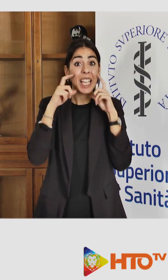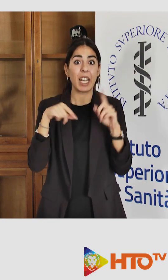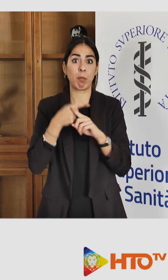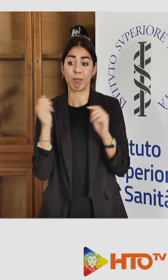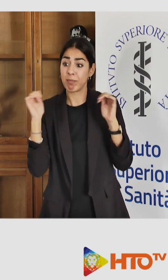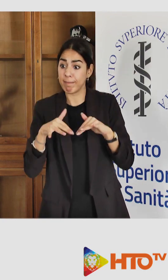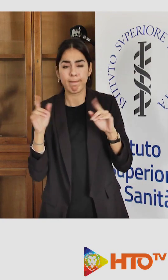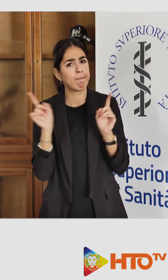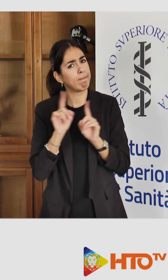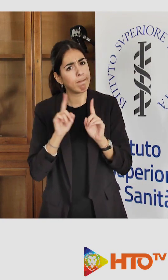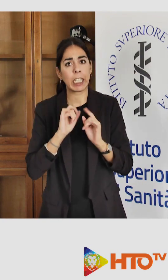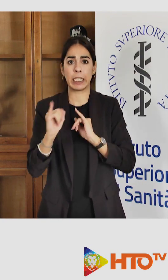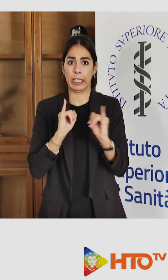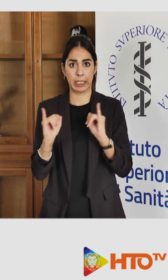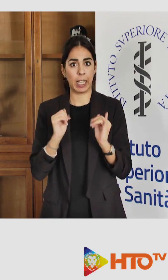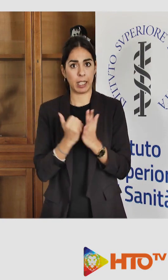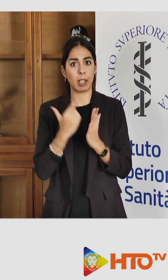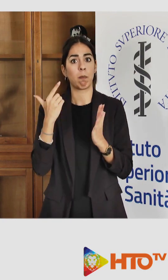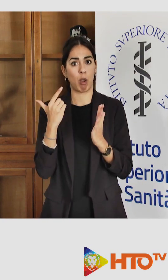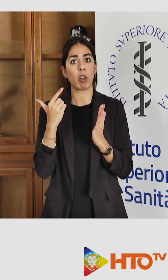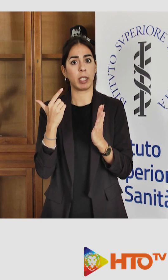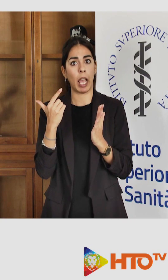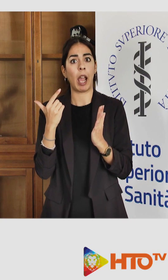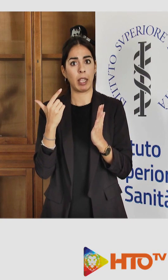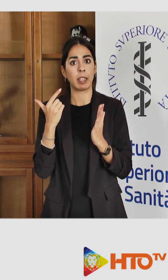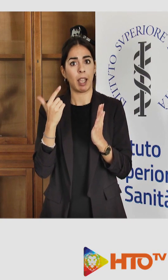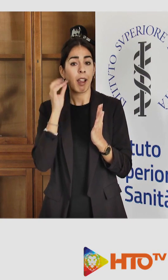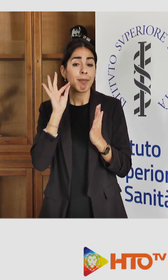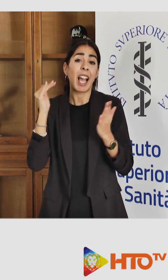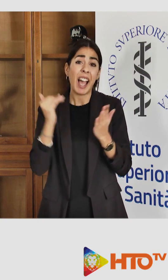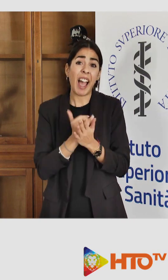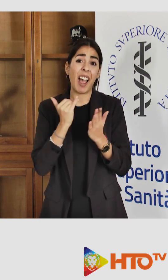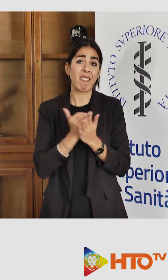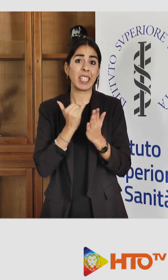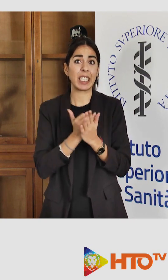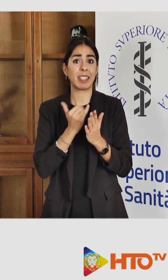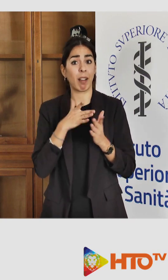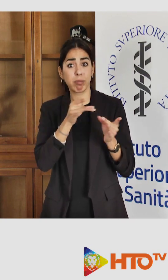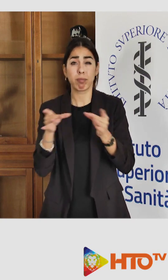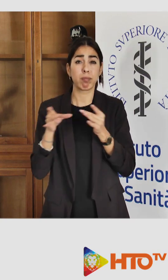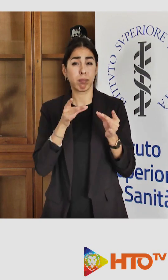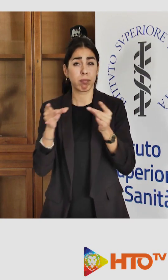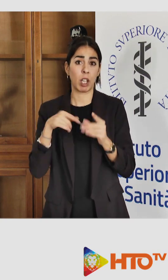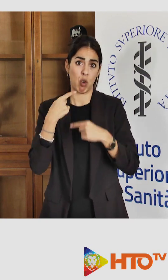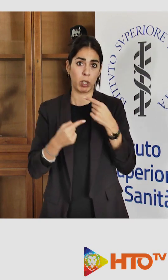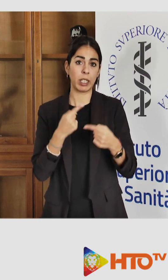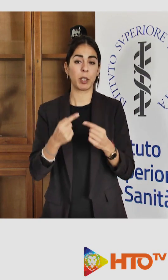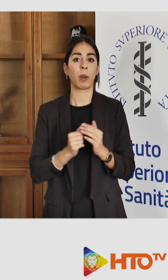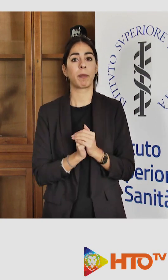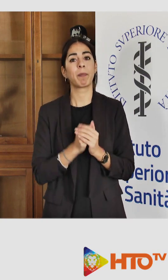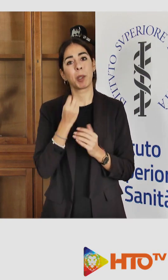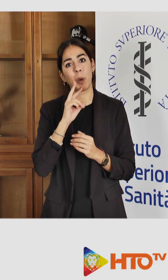assembramenti per evitare appunto di favorire la circolazione del virus.